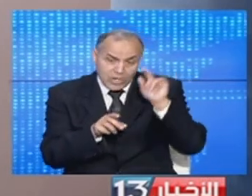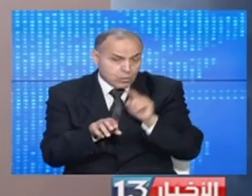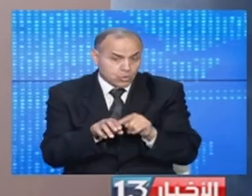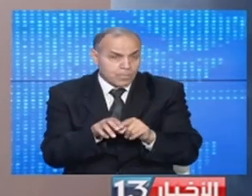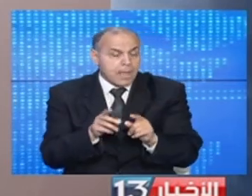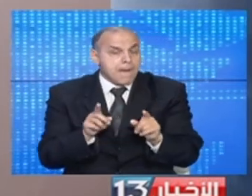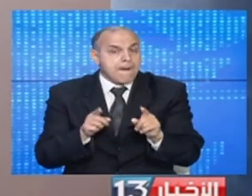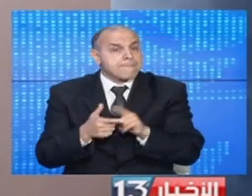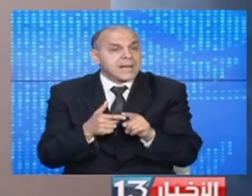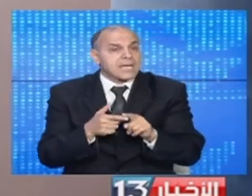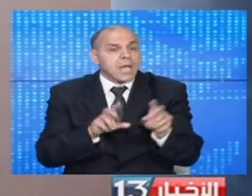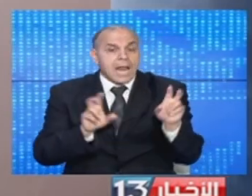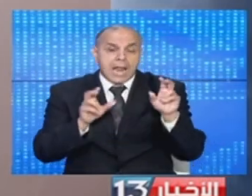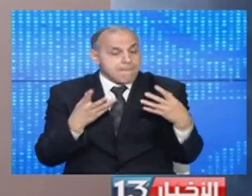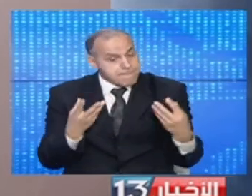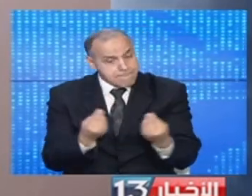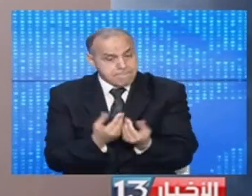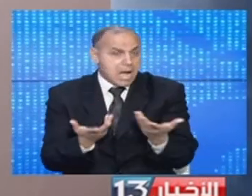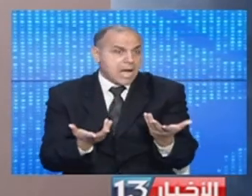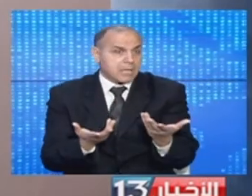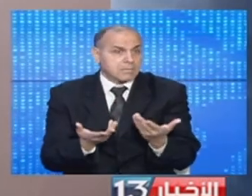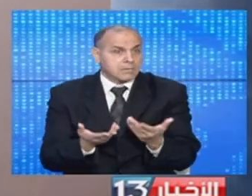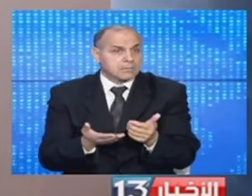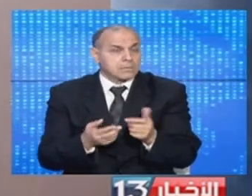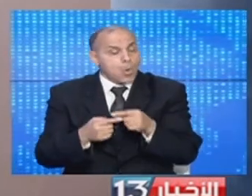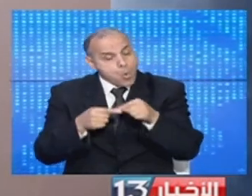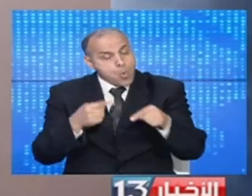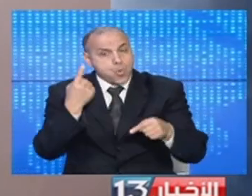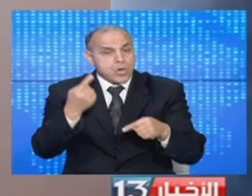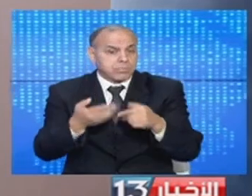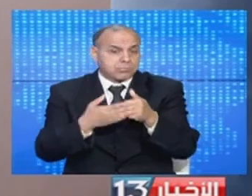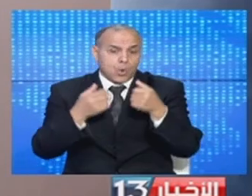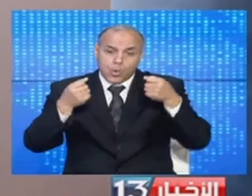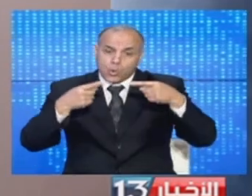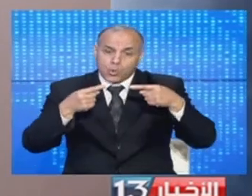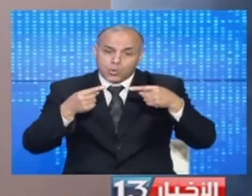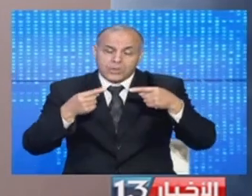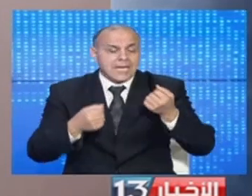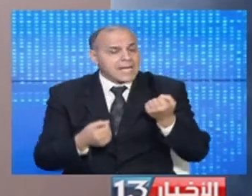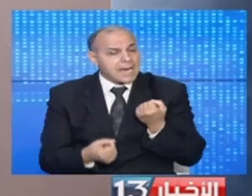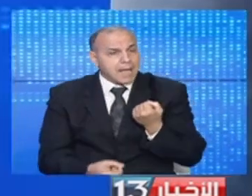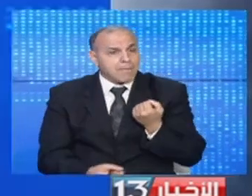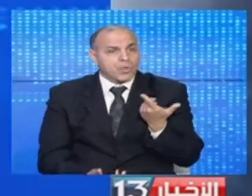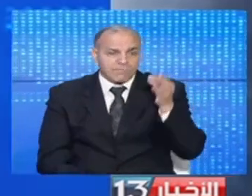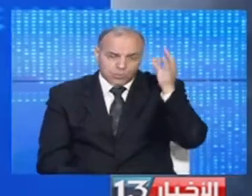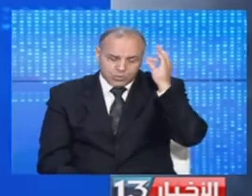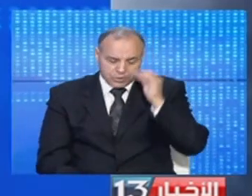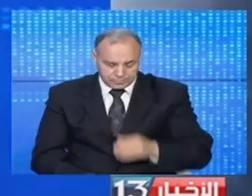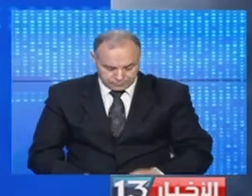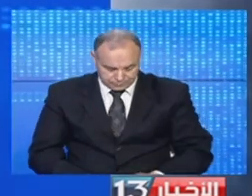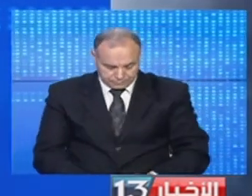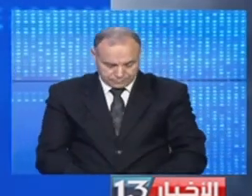ومن بينهم وسائل الأعلام اللي هم ينجمون في الخط الأول لمكافحة ومقاومة الإرهاب في تونس